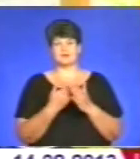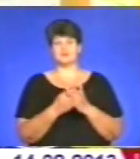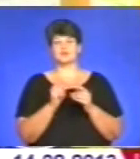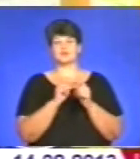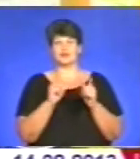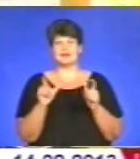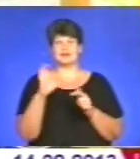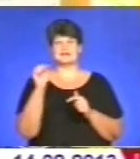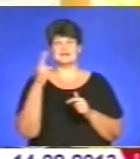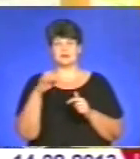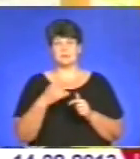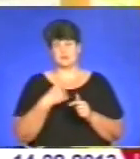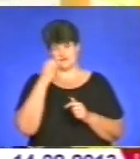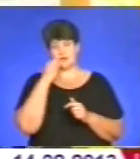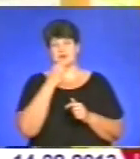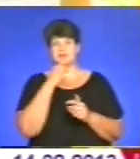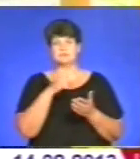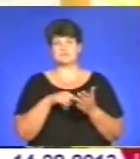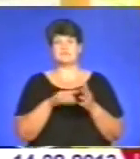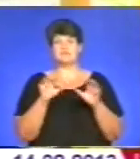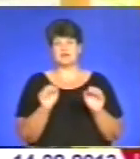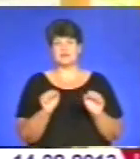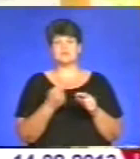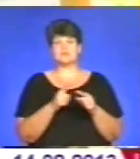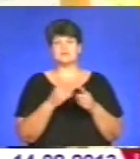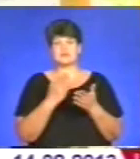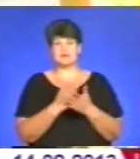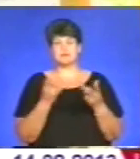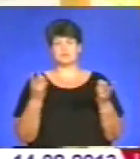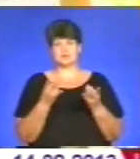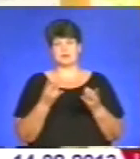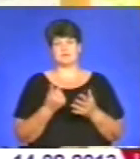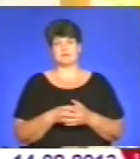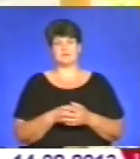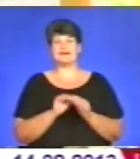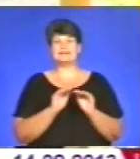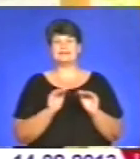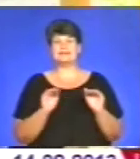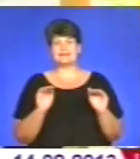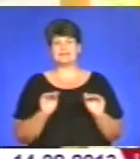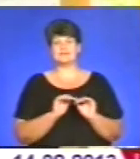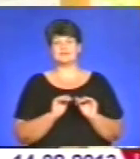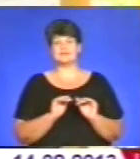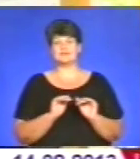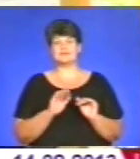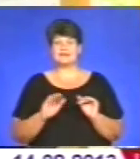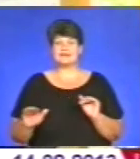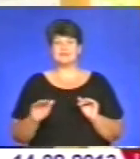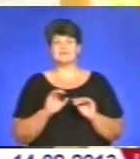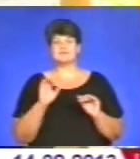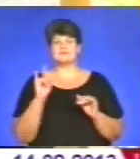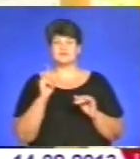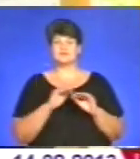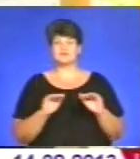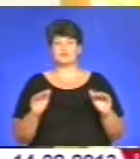вдячніми міській владі, бо є велика потреба в цьому. Діти в садочку і в приміщеннях, і на вулиці